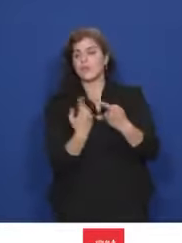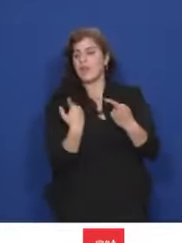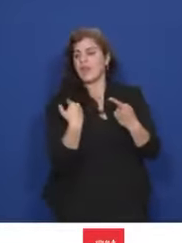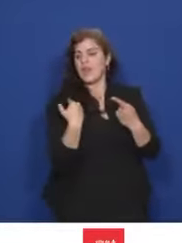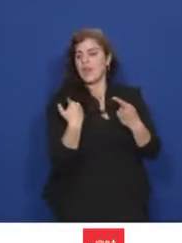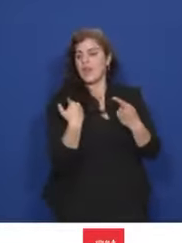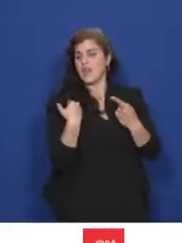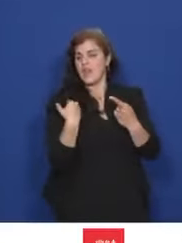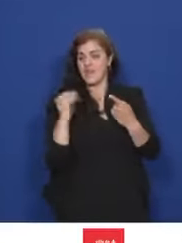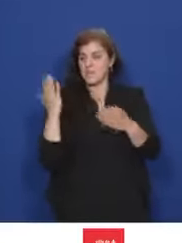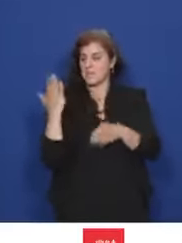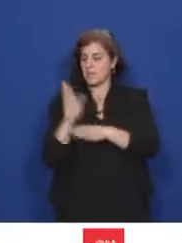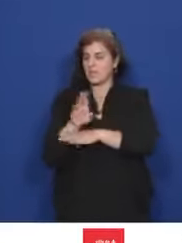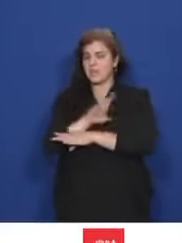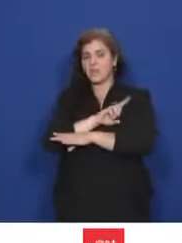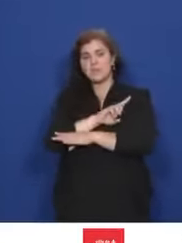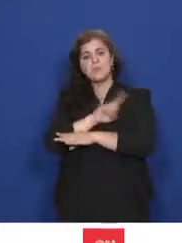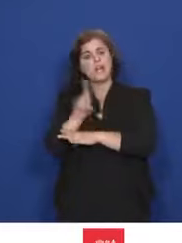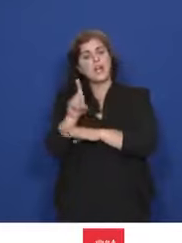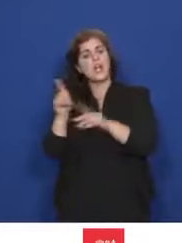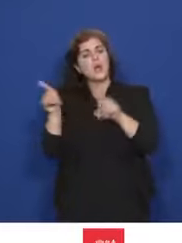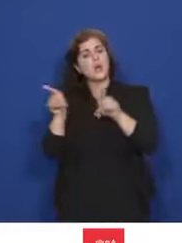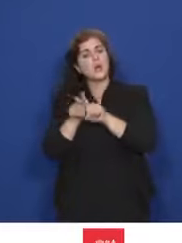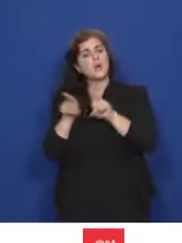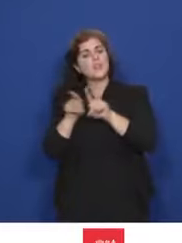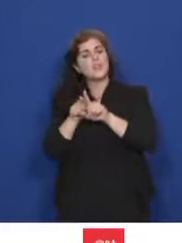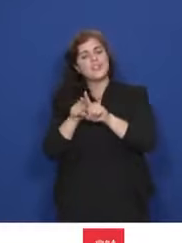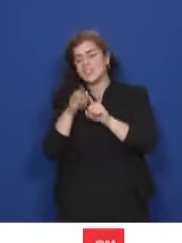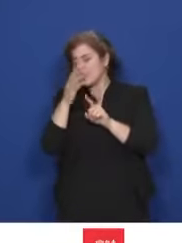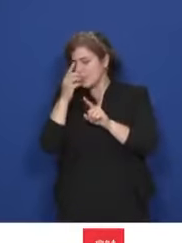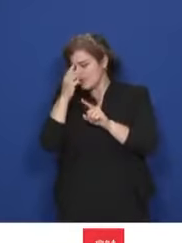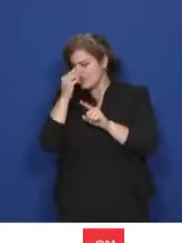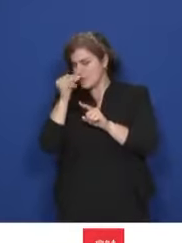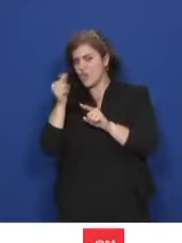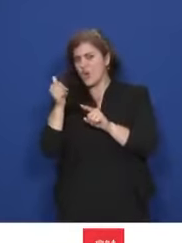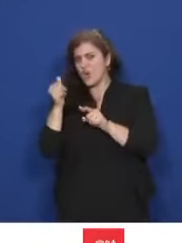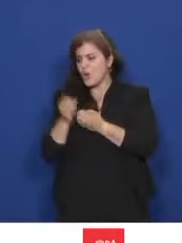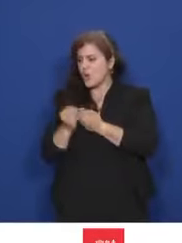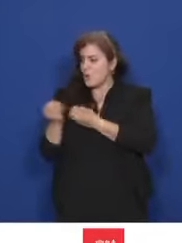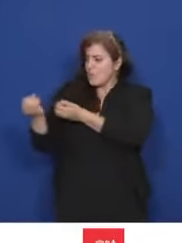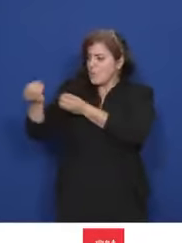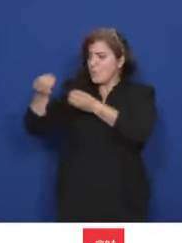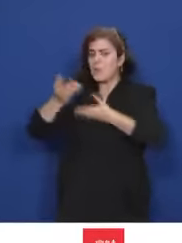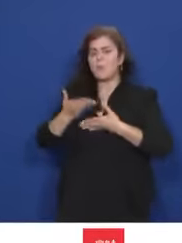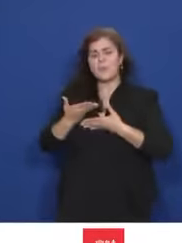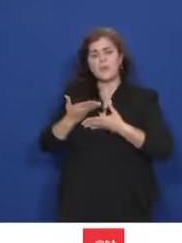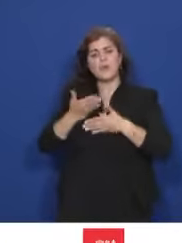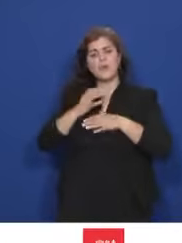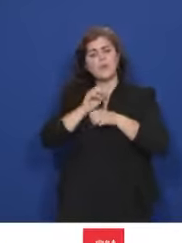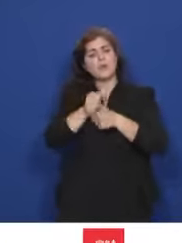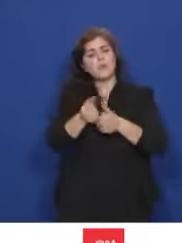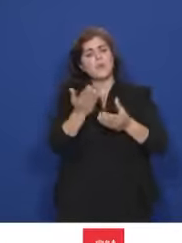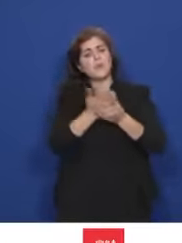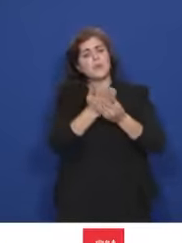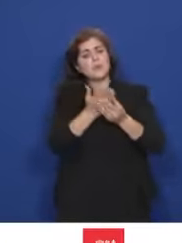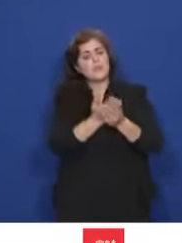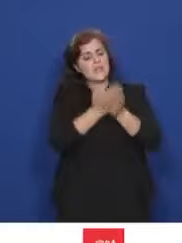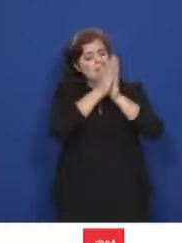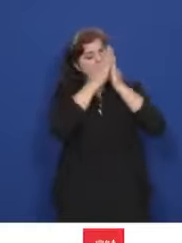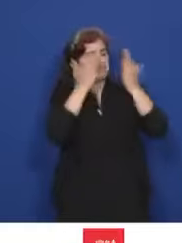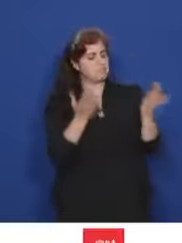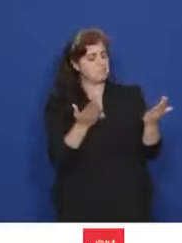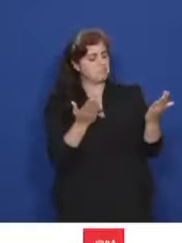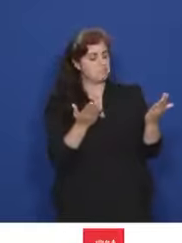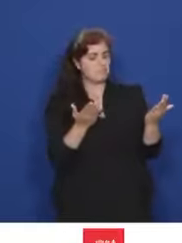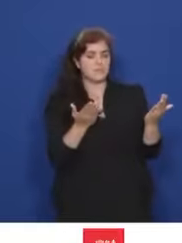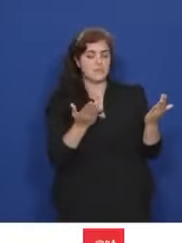Vous-même, vous aviez aussi estimé que les propositions qui vous avaient été envoyées à travers un dossier n'étaient pas à